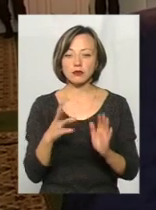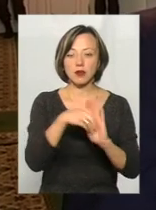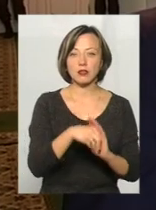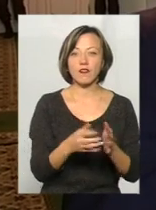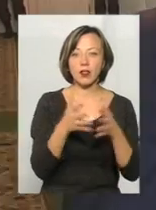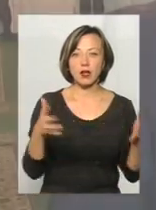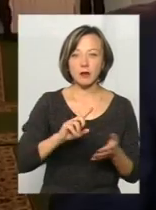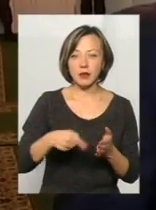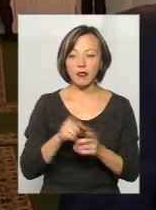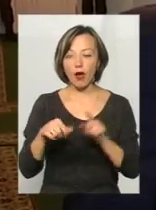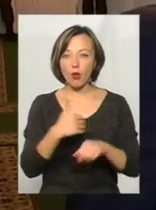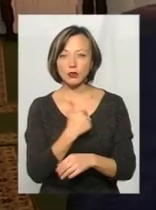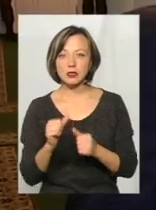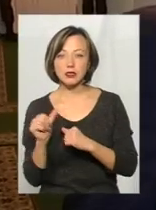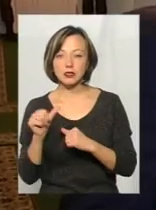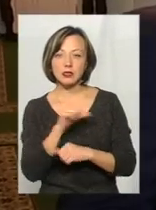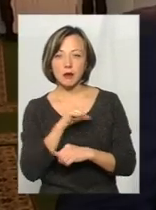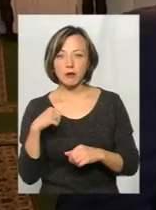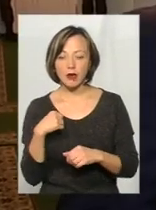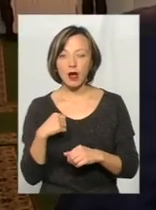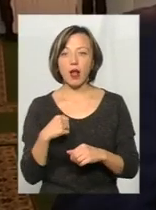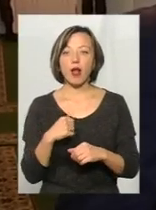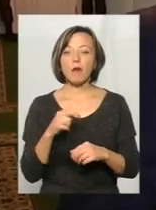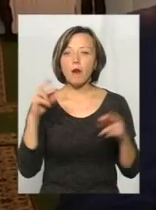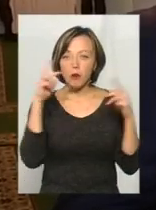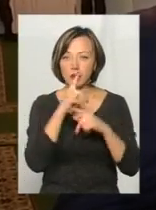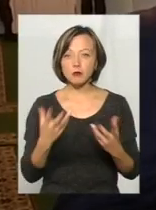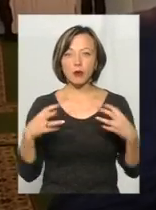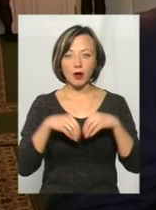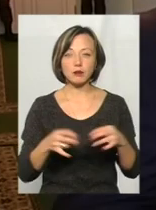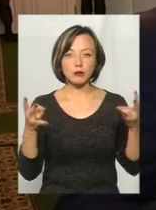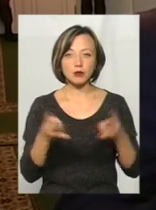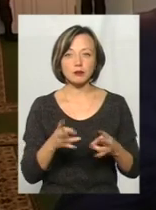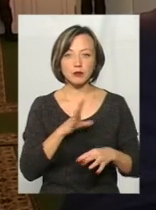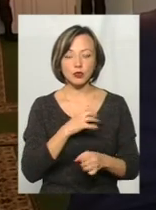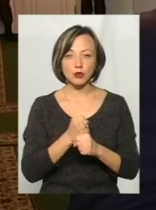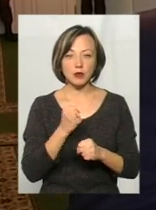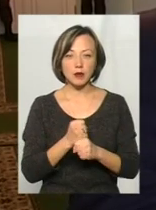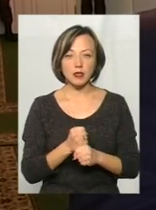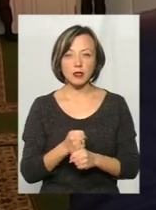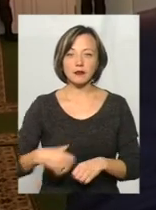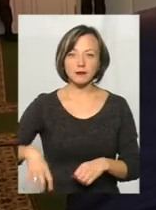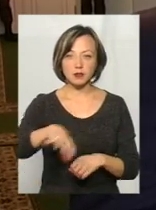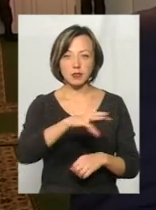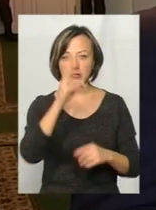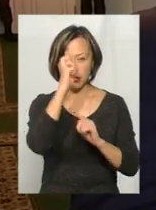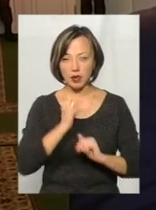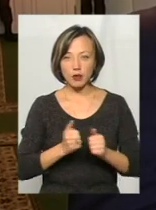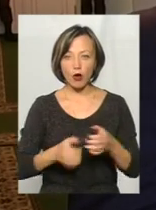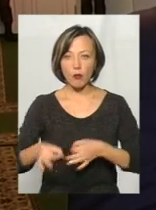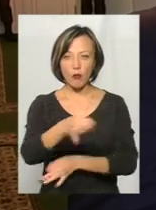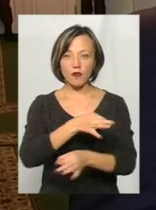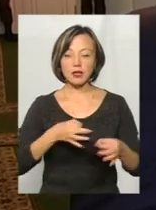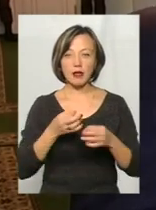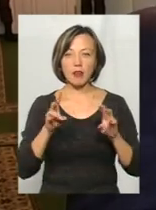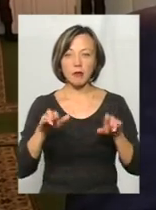деякі хочуть самі. Концептування допущено помилка щодо об'єднання. Потрібно було спочатку зробити для всієї країни, обговорити це на